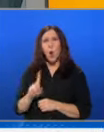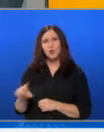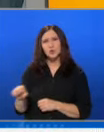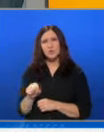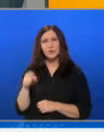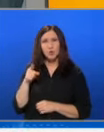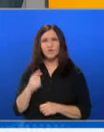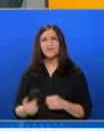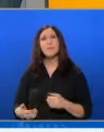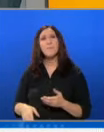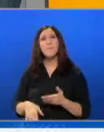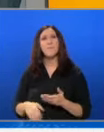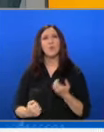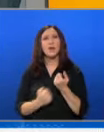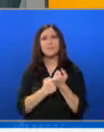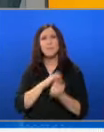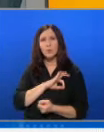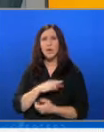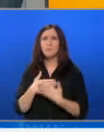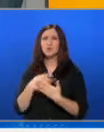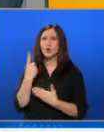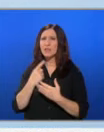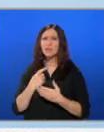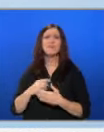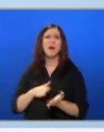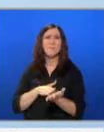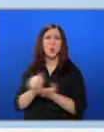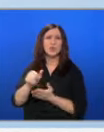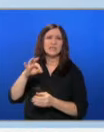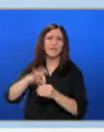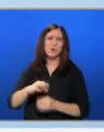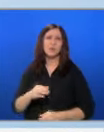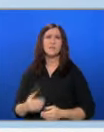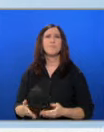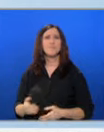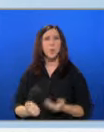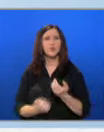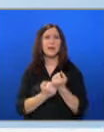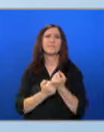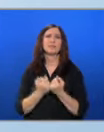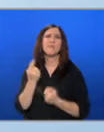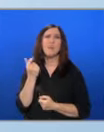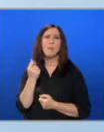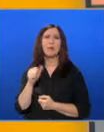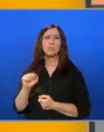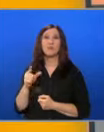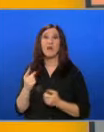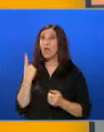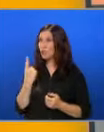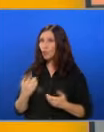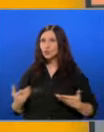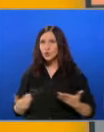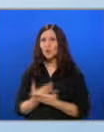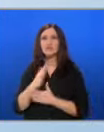се подкрепи победителя, а по-скоро един протестен вод и подкрепа за по-малките политически играчи. Това е новото, това е едно от новите